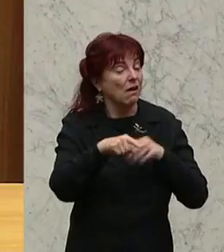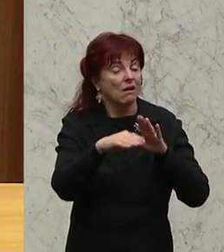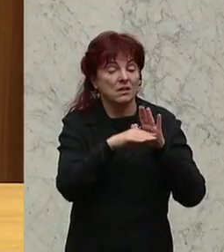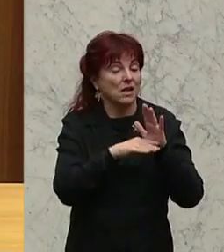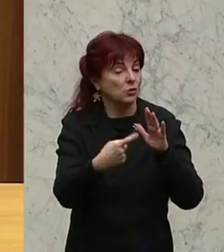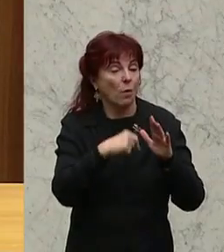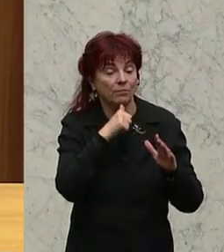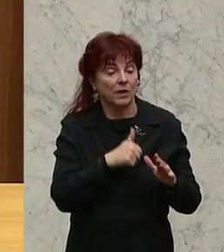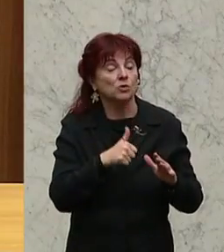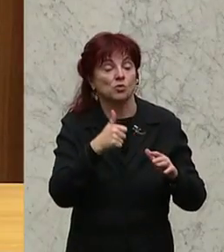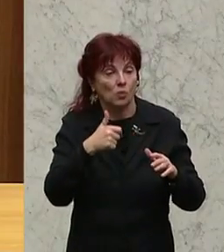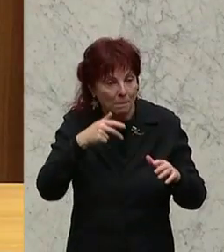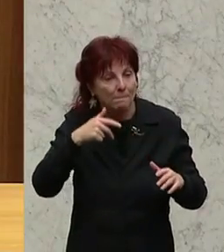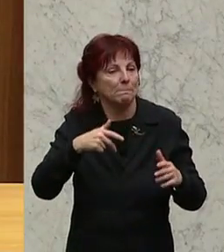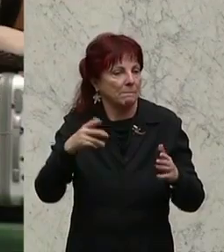können.